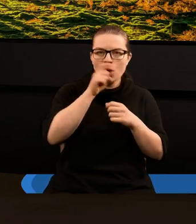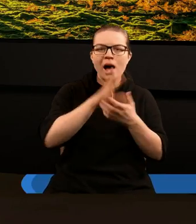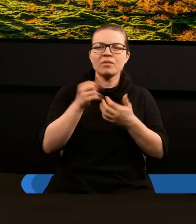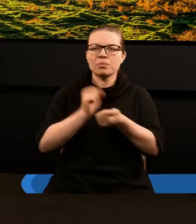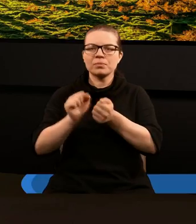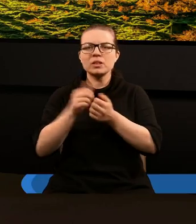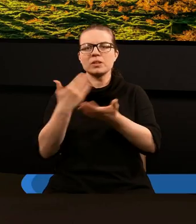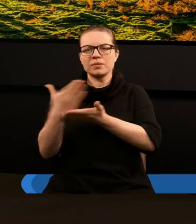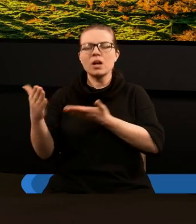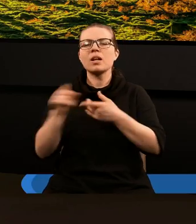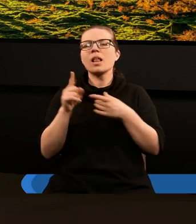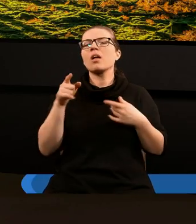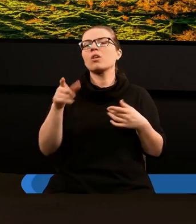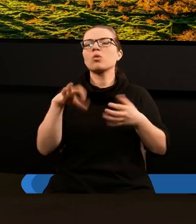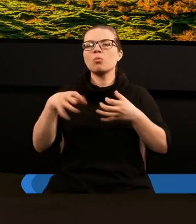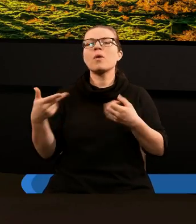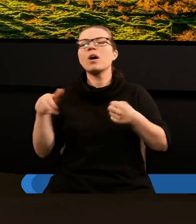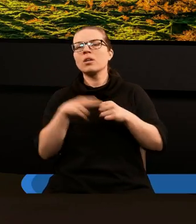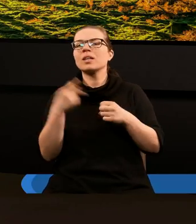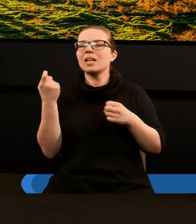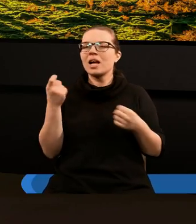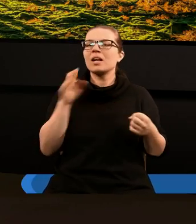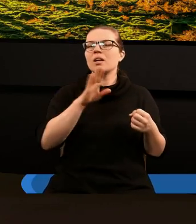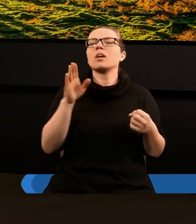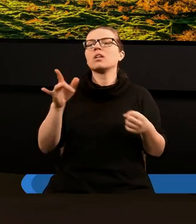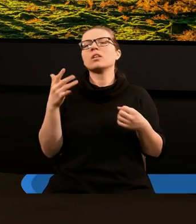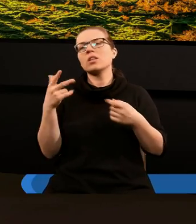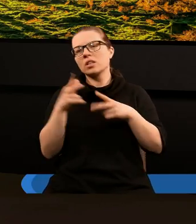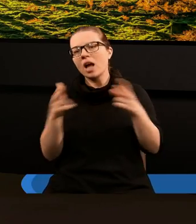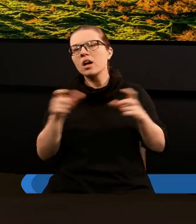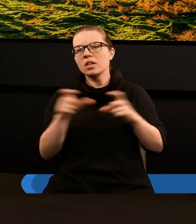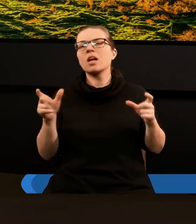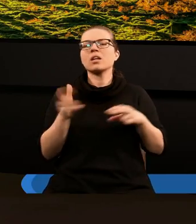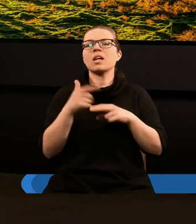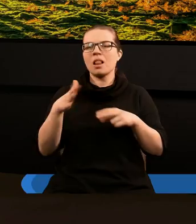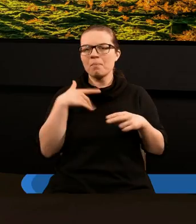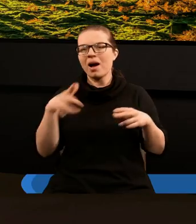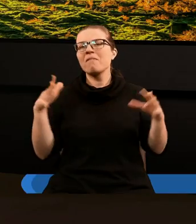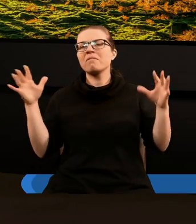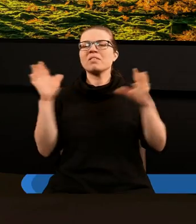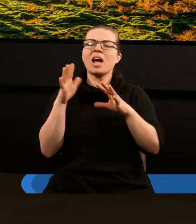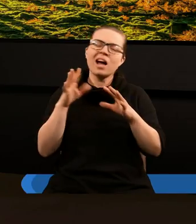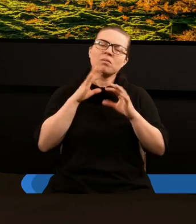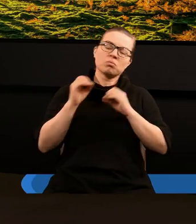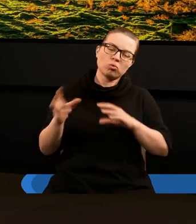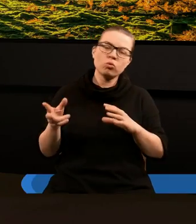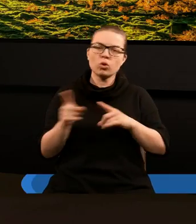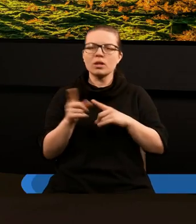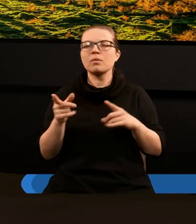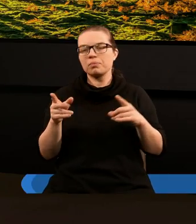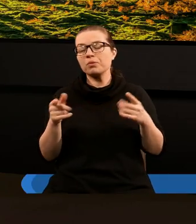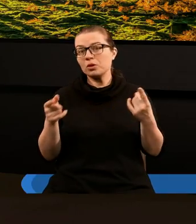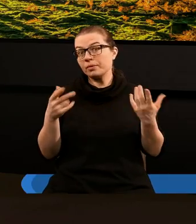zła. I ta grupa, która również ma za chwilę wkroczyć ten okres czasu, kiedy mają być te wiatry spuszczone. Także bardzo